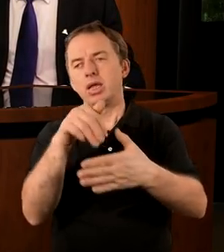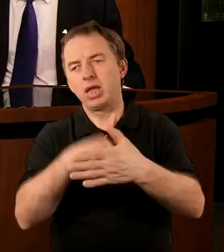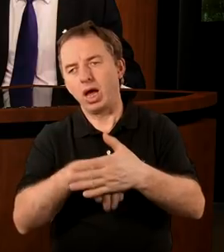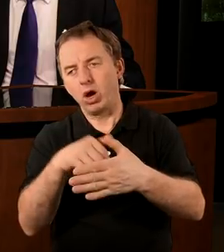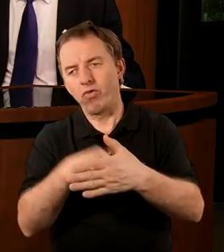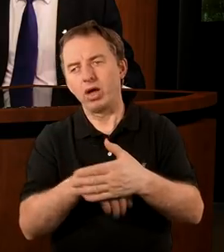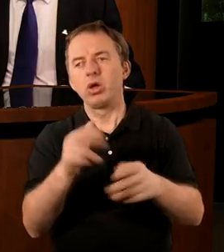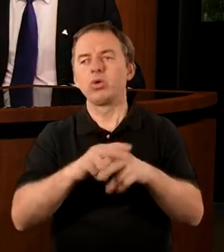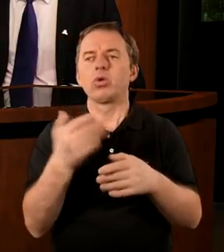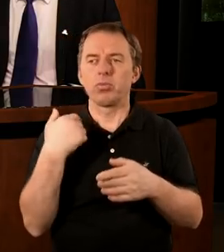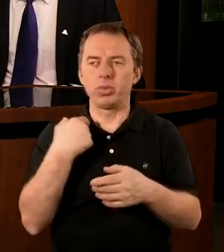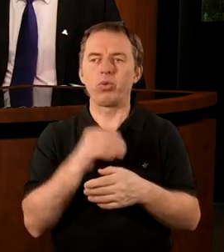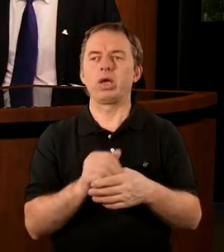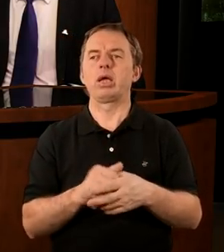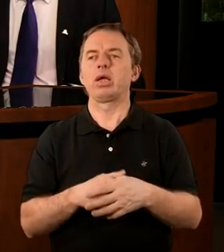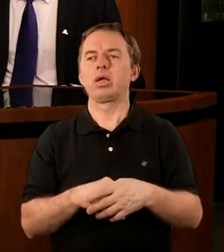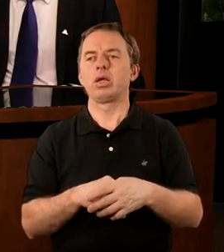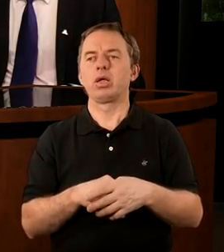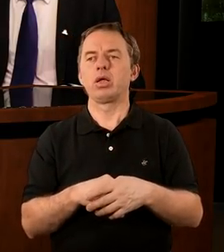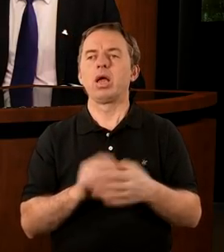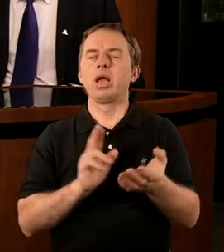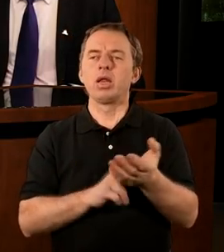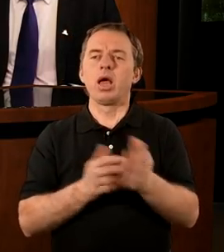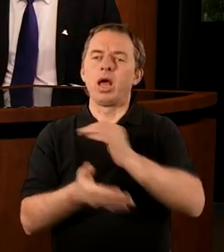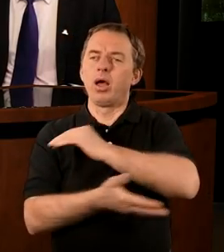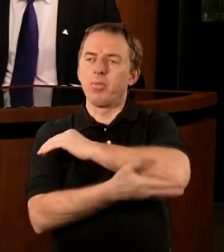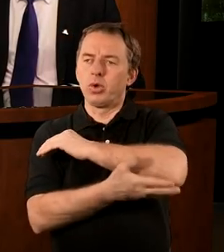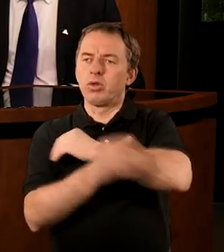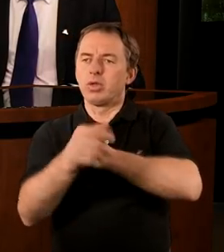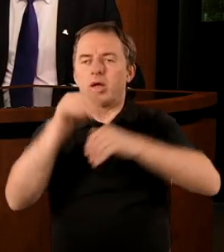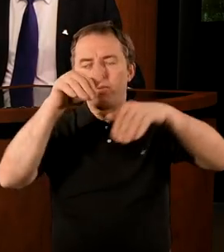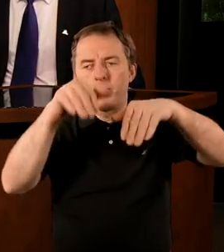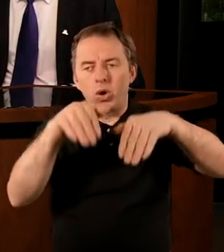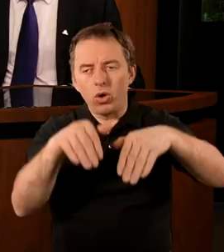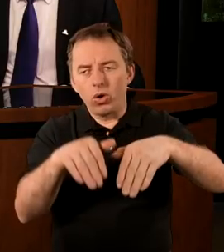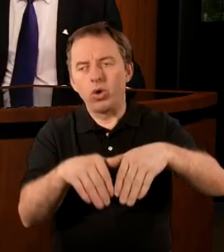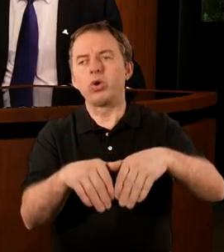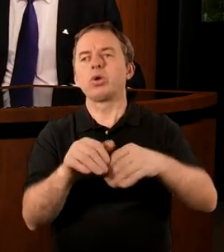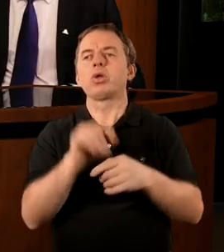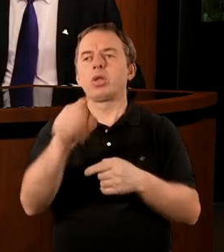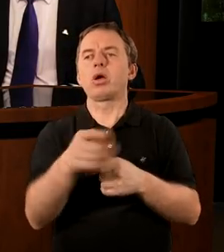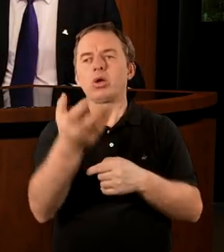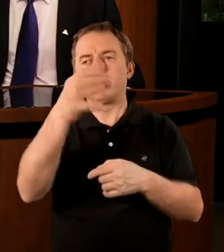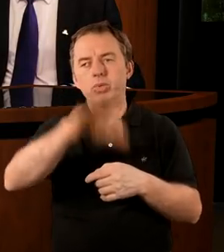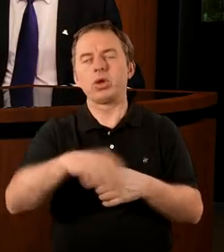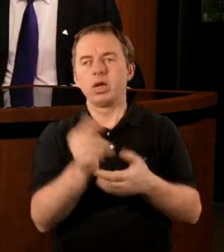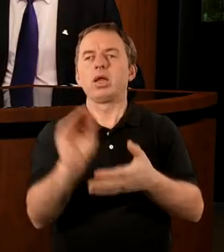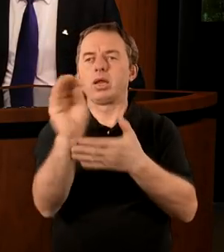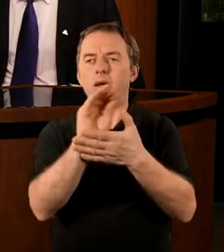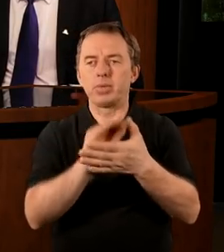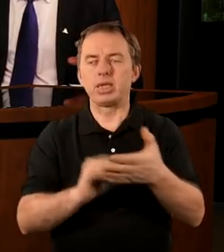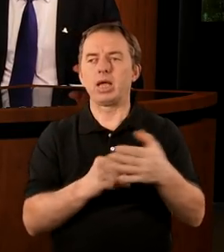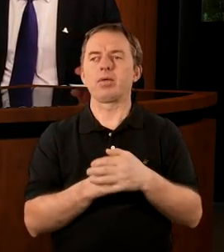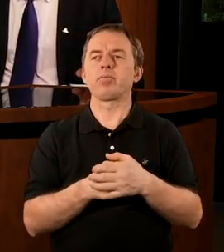zachowania, które są właśnie oceniane. Więc na podstawie tego można, to jest jak gdyby do całego Kościoła jest